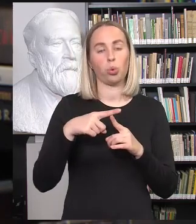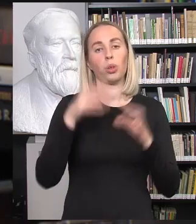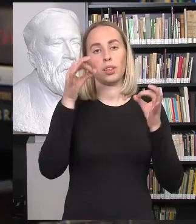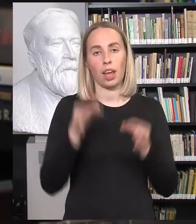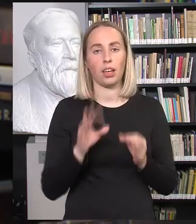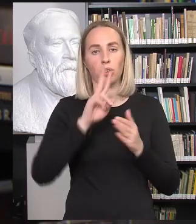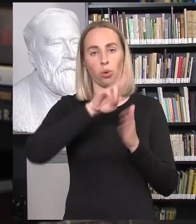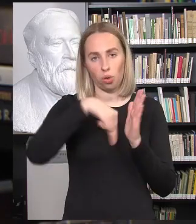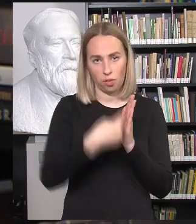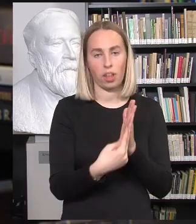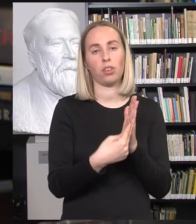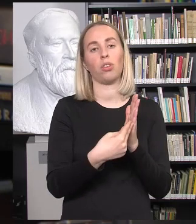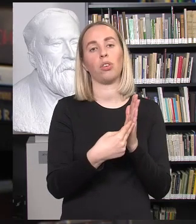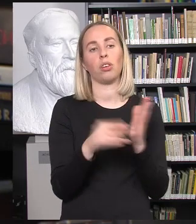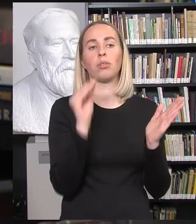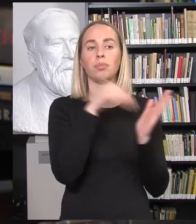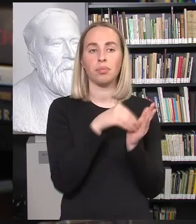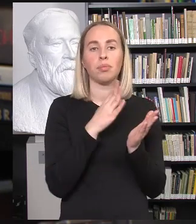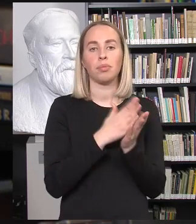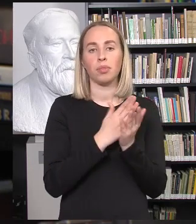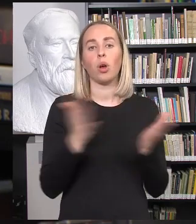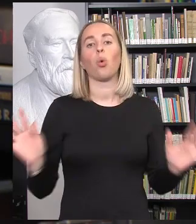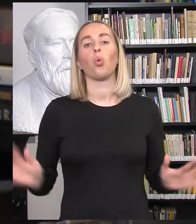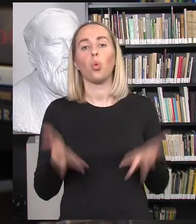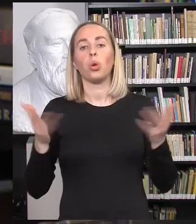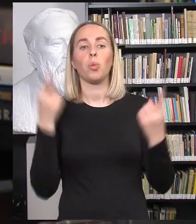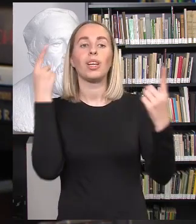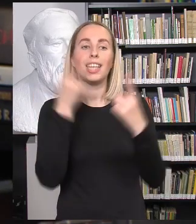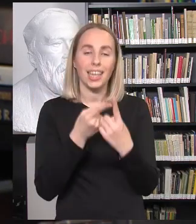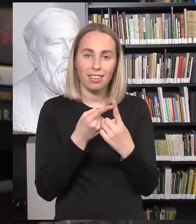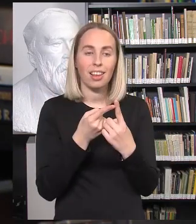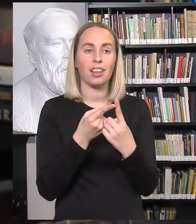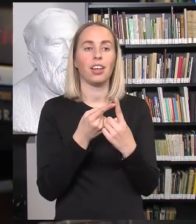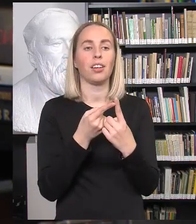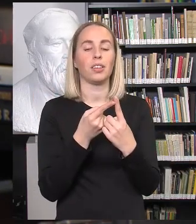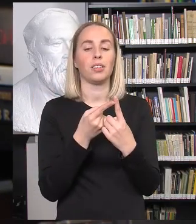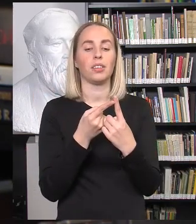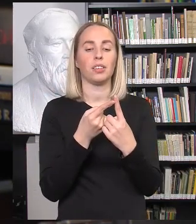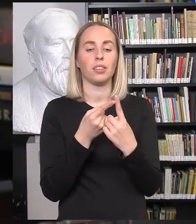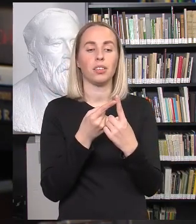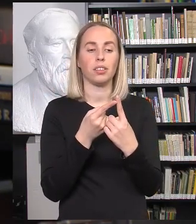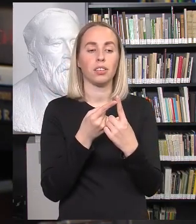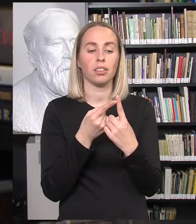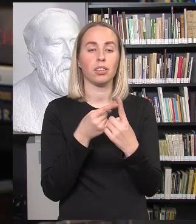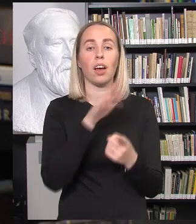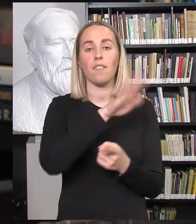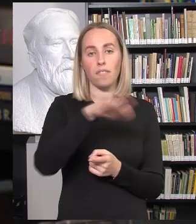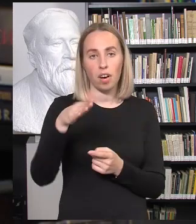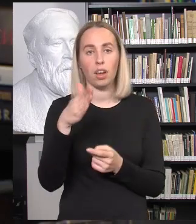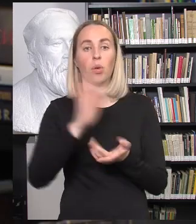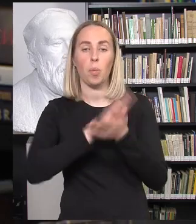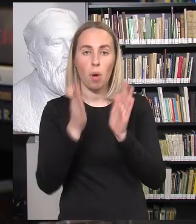straipsnė nuostata, ūkdymo tikslas yra užtikrinti, kad jis iš tikrųjų parengtų vaiką